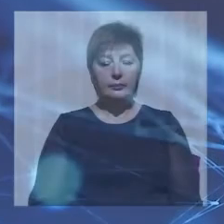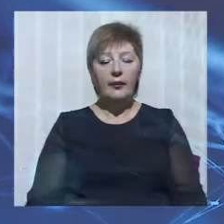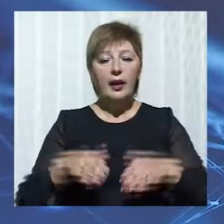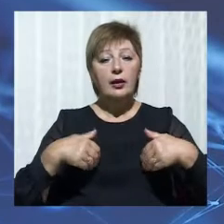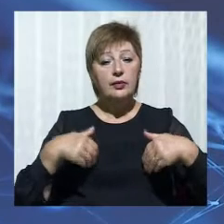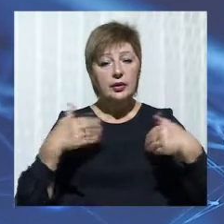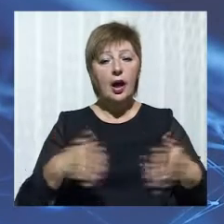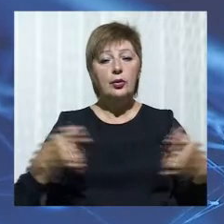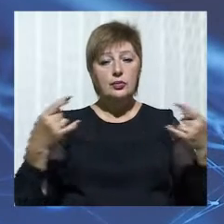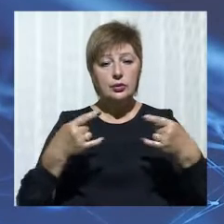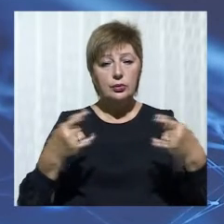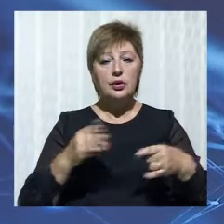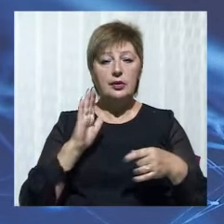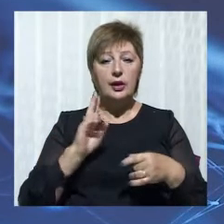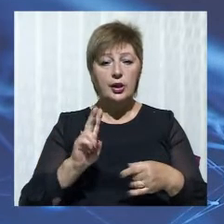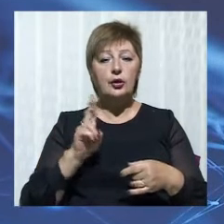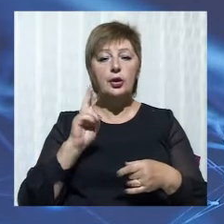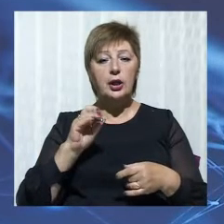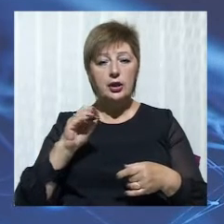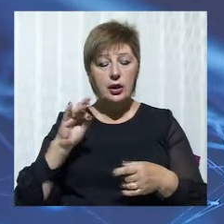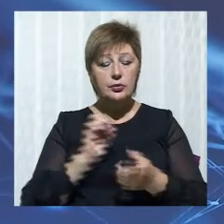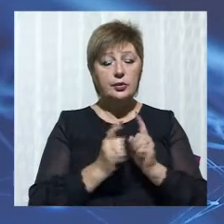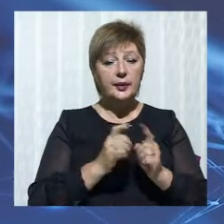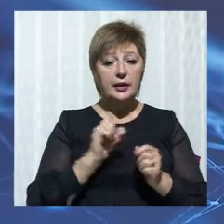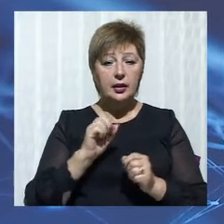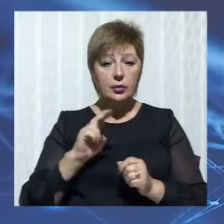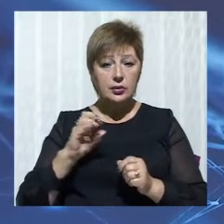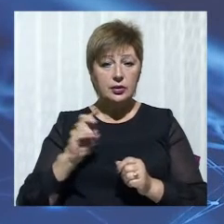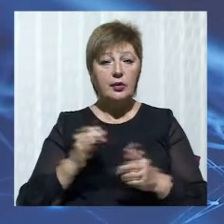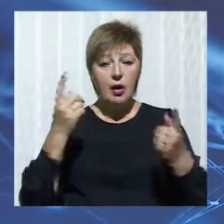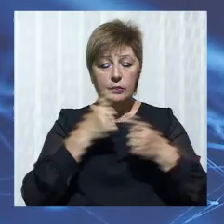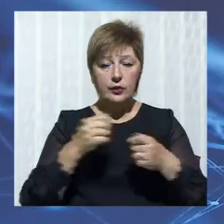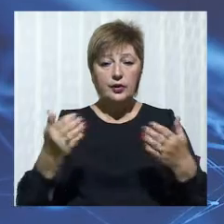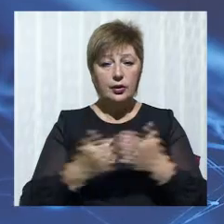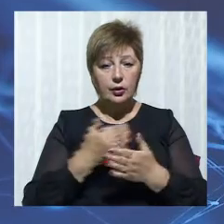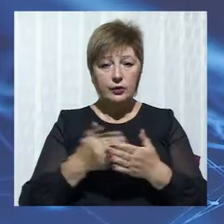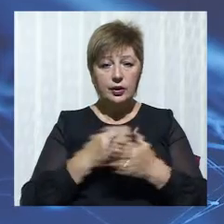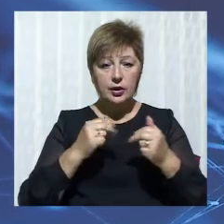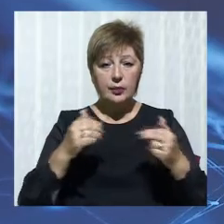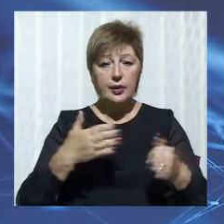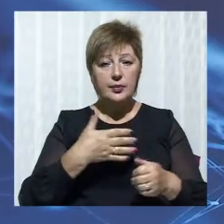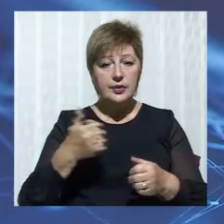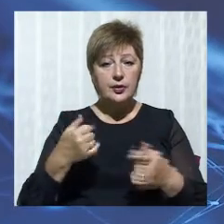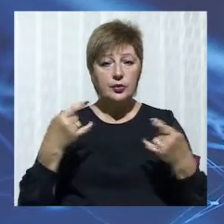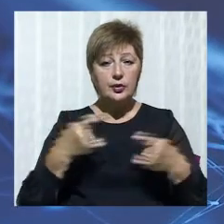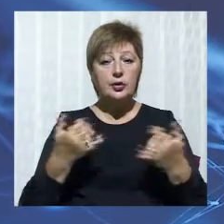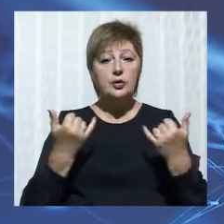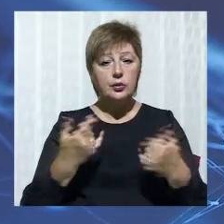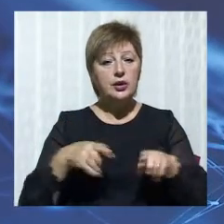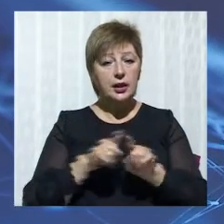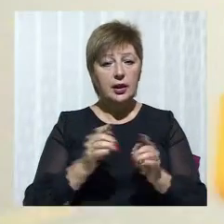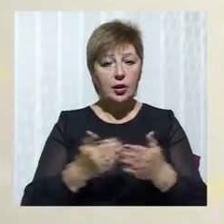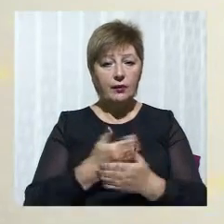Вітаю! студії Кирило Кіреєв. Сурдопереклад Ганна Костікова. В ефірі новини Дніпра на 51 каналі. Сьогодні у випуску.